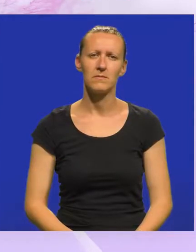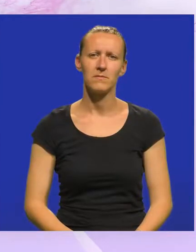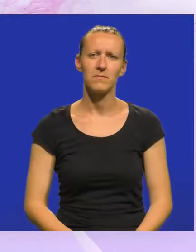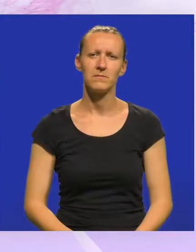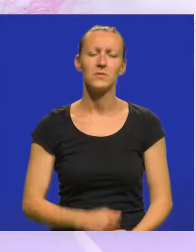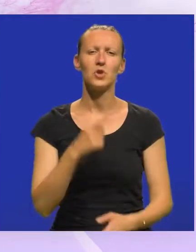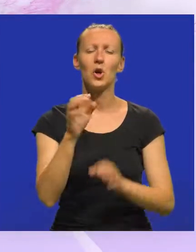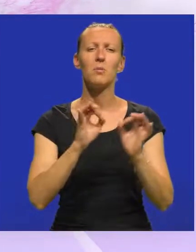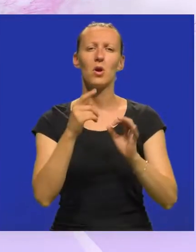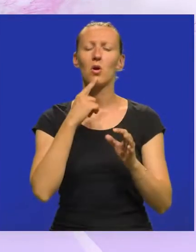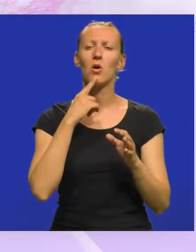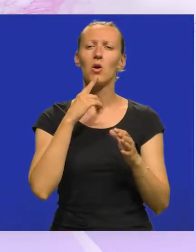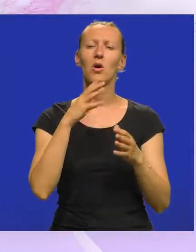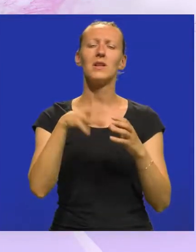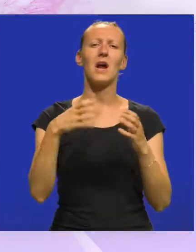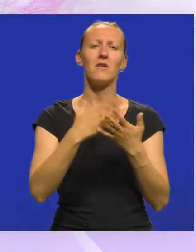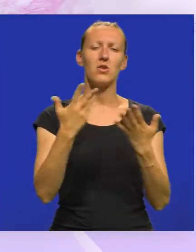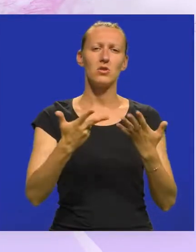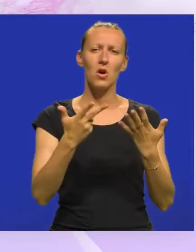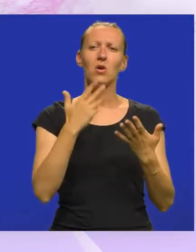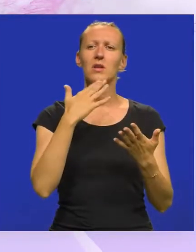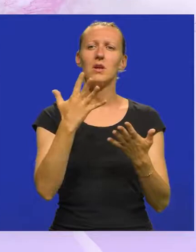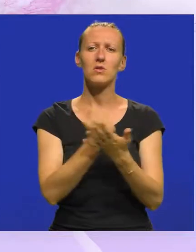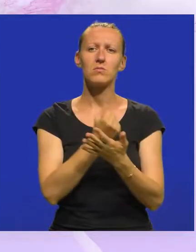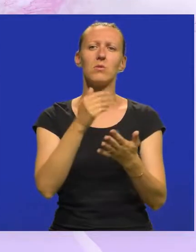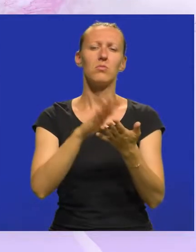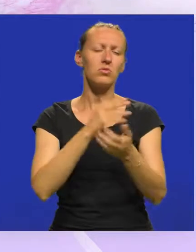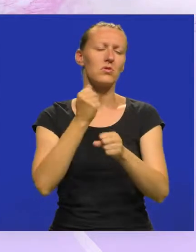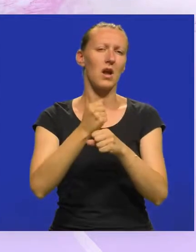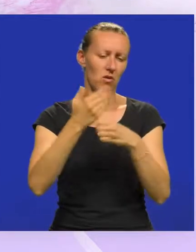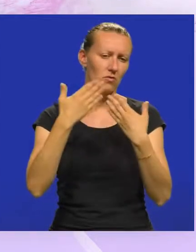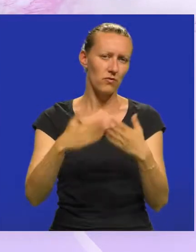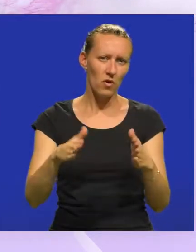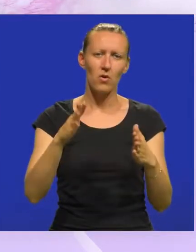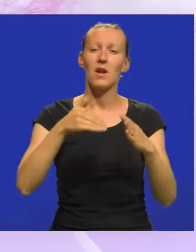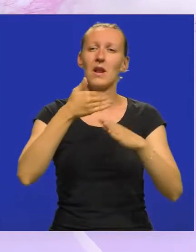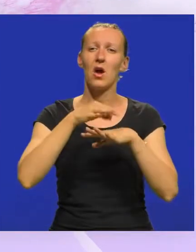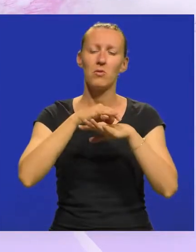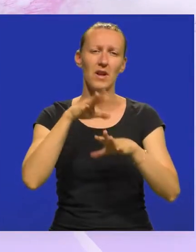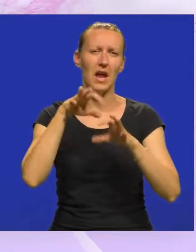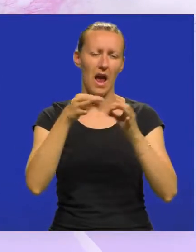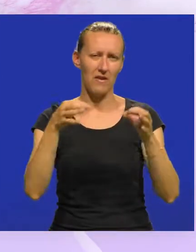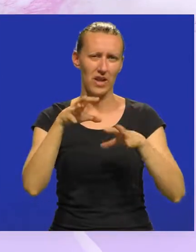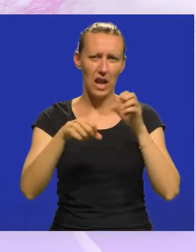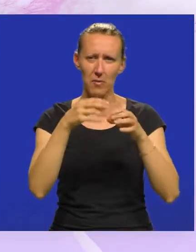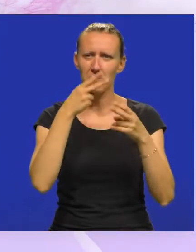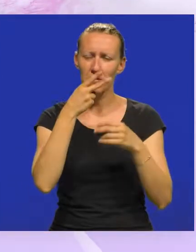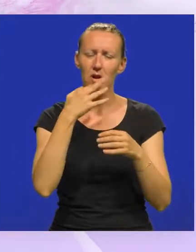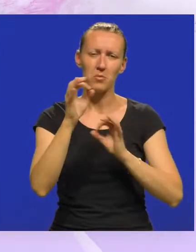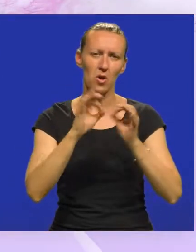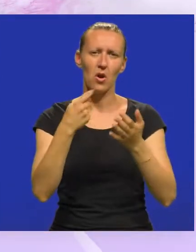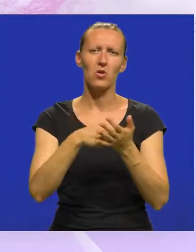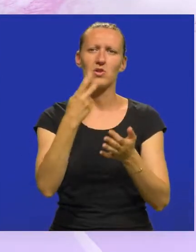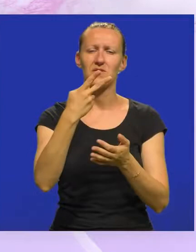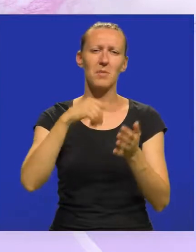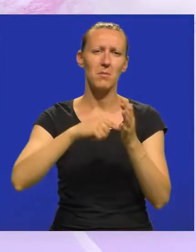To je projekt koji je nastajao osam godina i koji konačno krenuo svoju implementaciju. Nakon provedene javne nabave predviđeno je da projekt